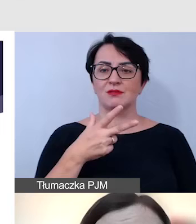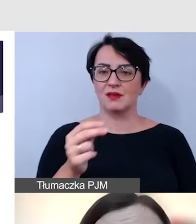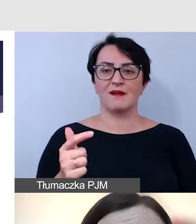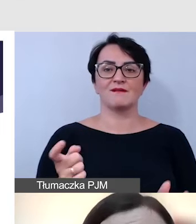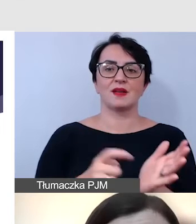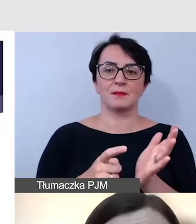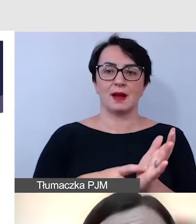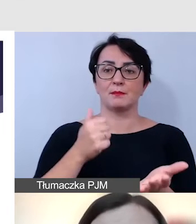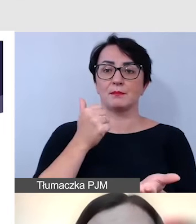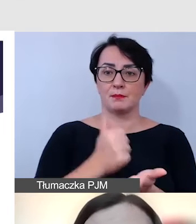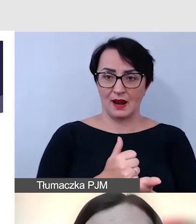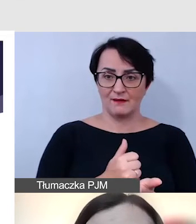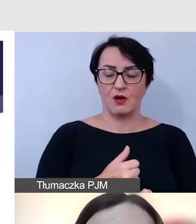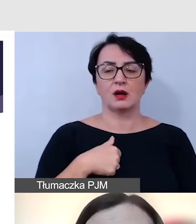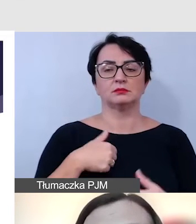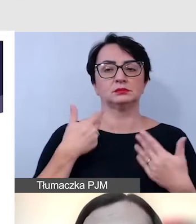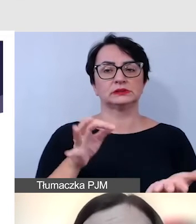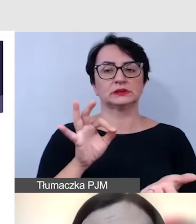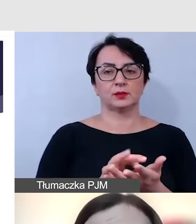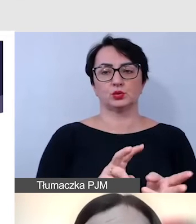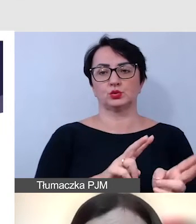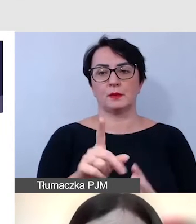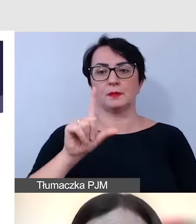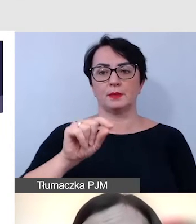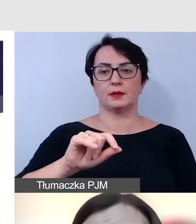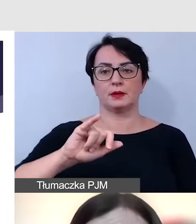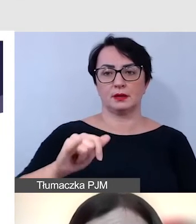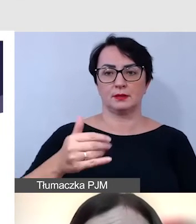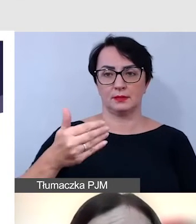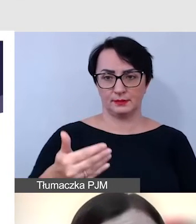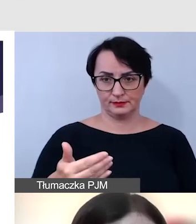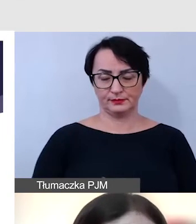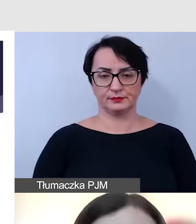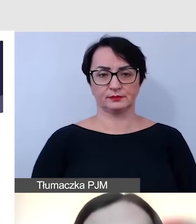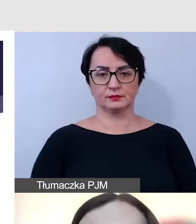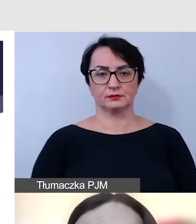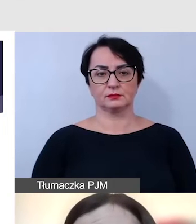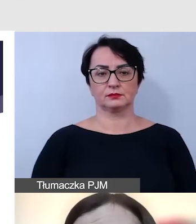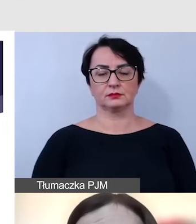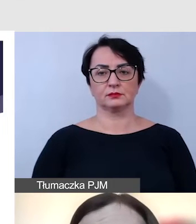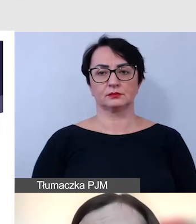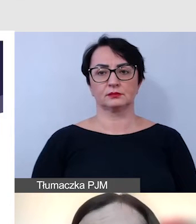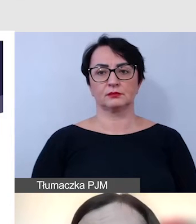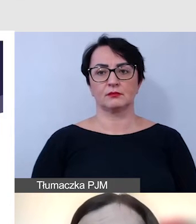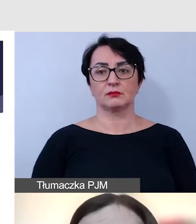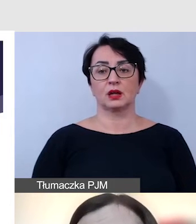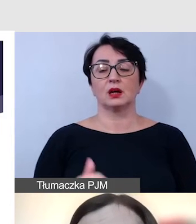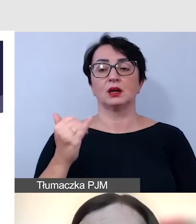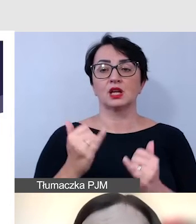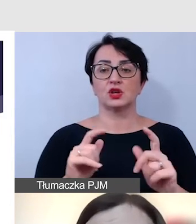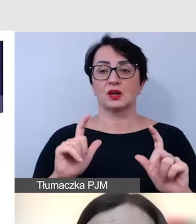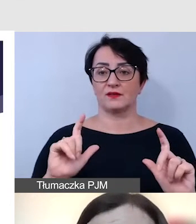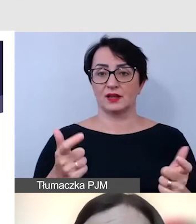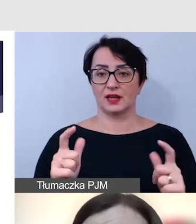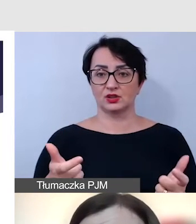zapewniamy tłumaczenie na polski język migowy. Domyślnie. W przypadku, gdy wydarzenie